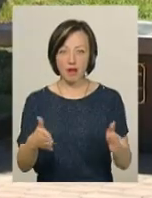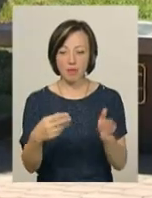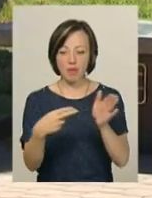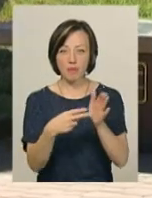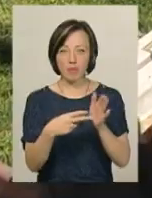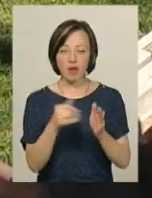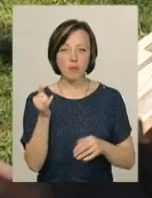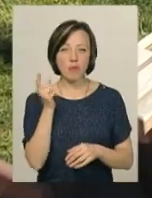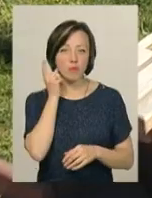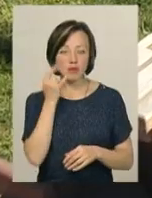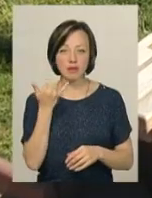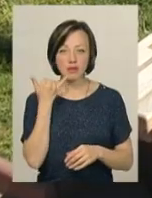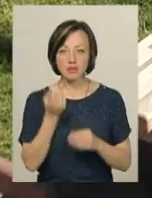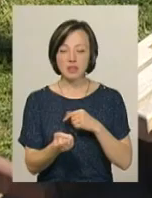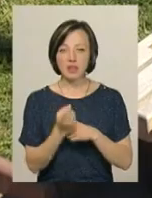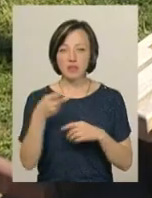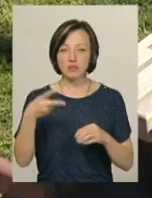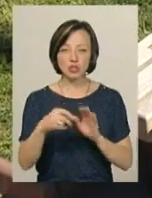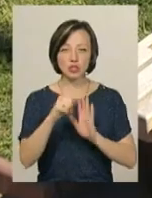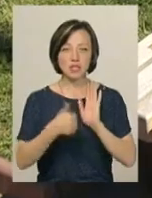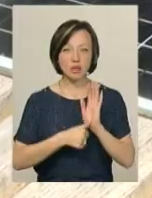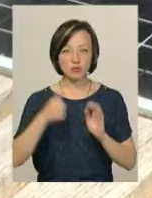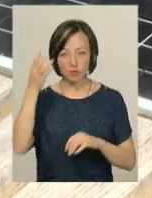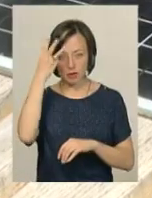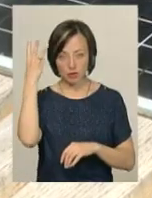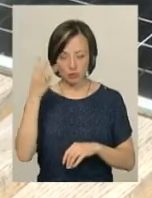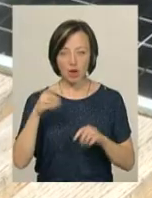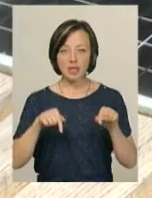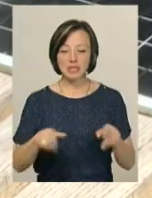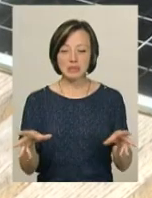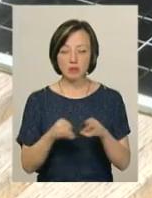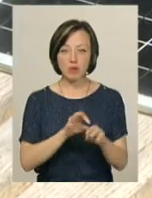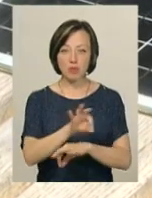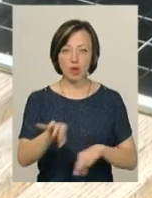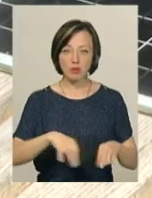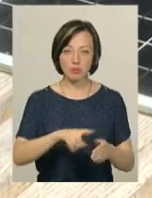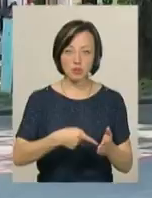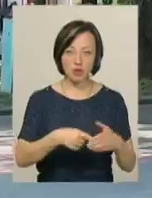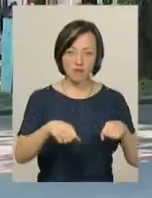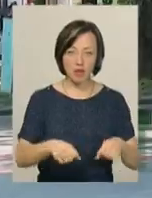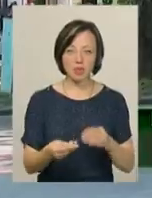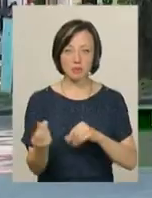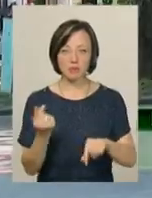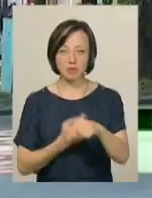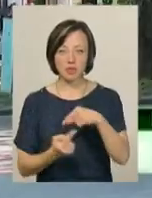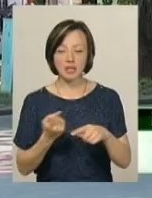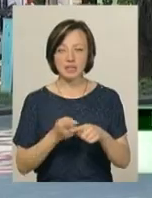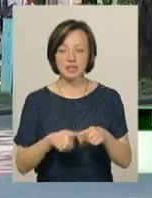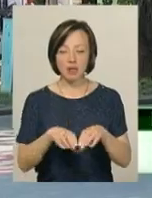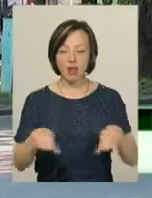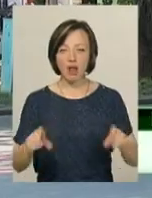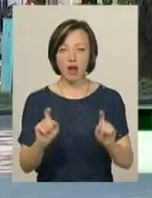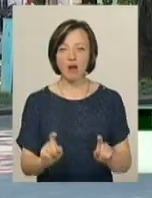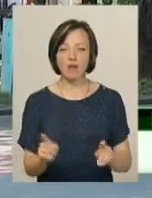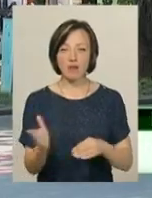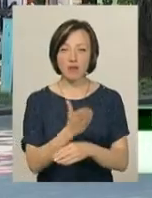гаджетів з'явилися у центрі Хмельницького 2016 року. Це спільний проєкт міської влади та підприємців. Власне, лавки були виготовлені